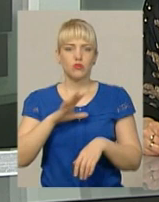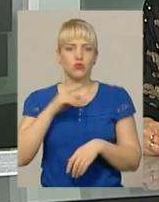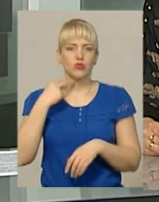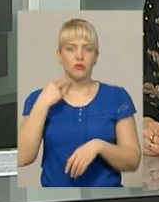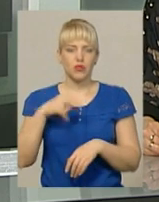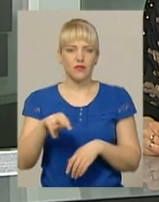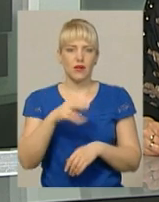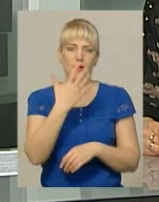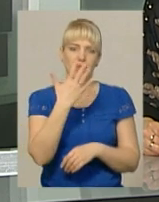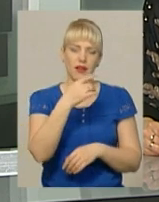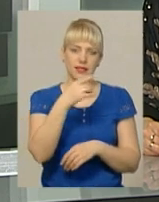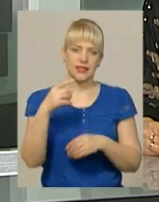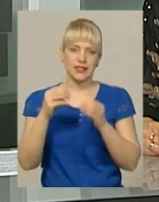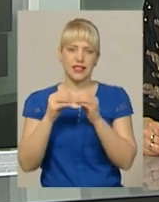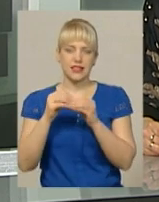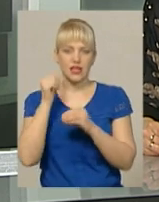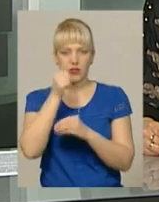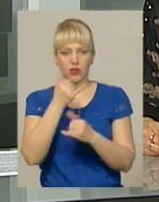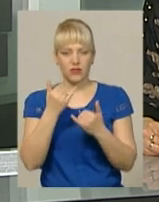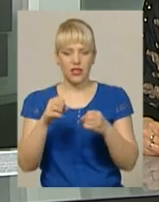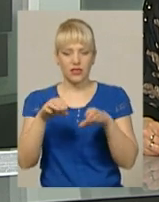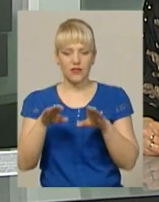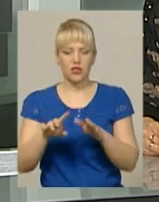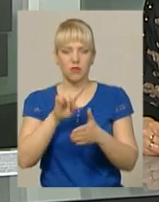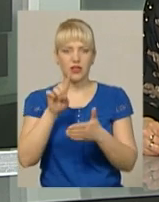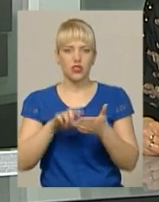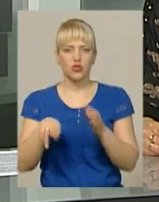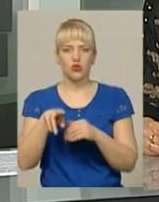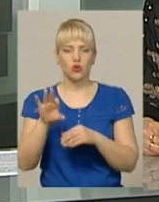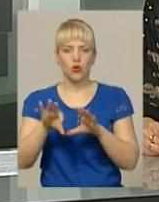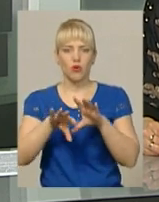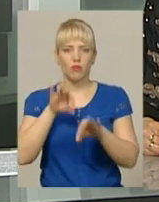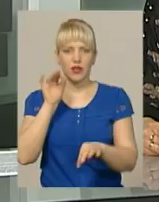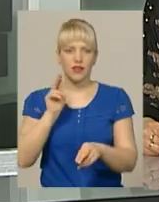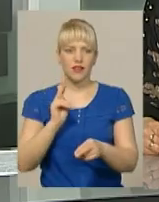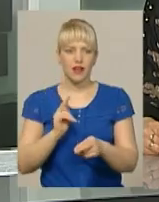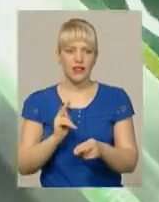10 років. Наразі вирішується питання щодо обрання чоловікові запобіжного заходу.